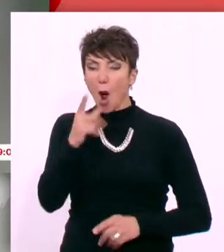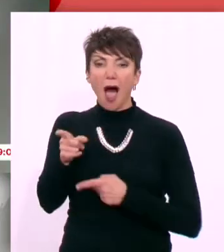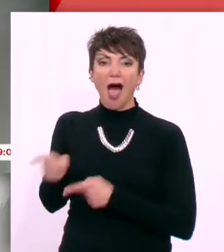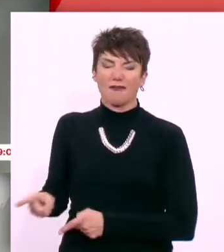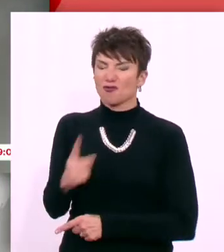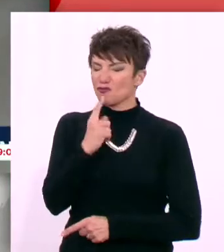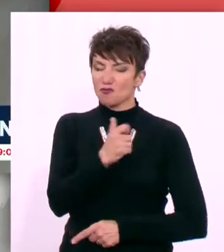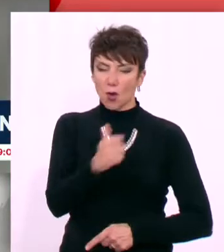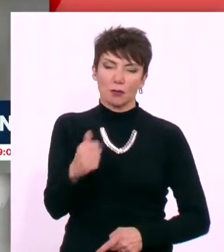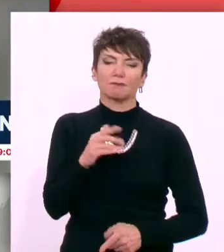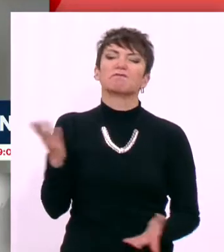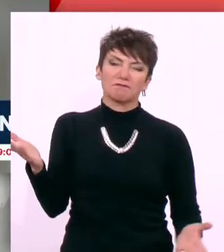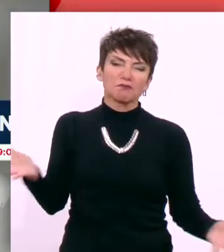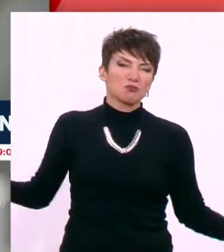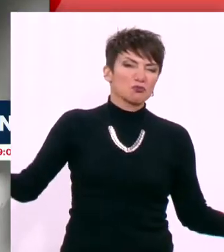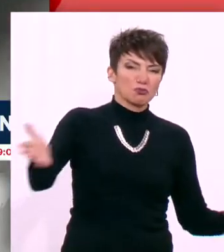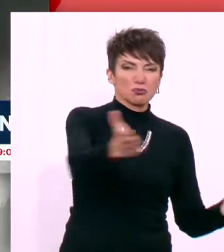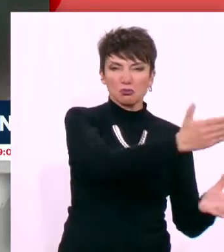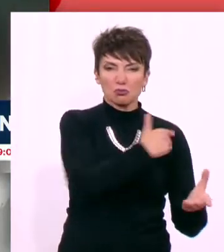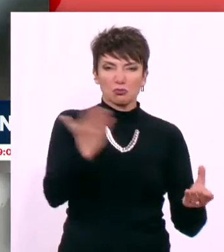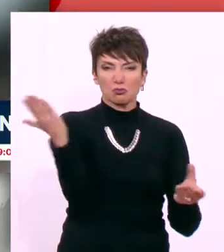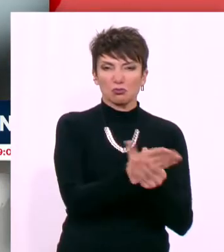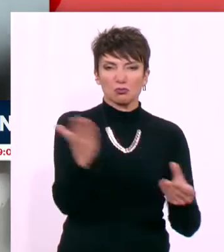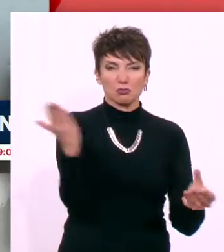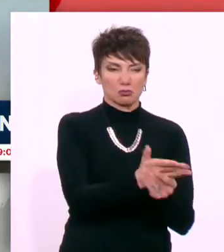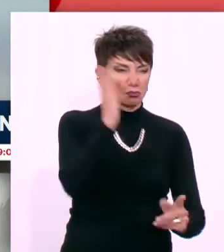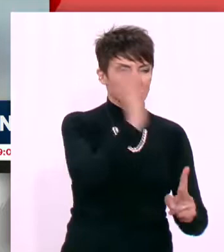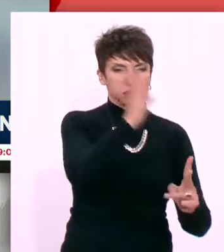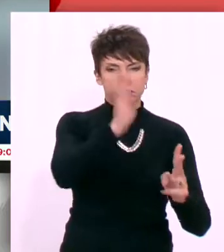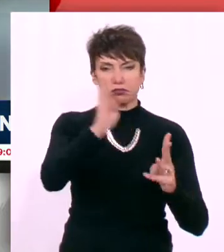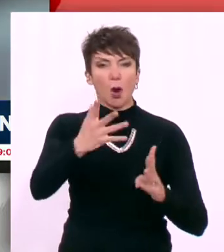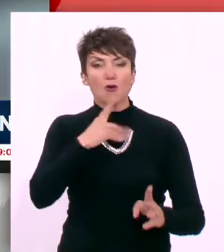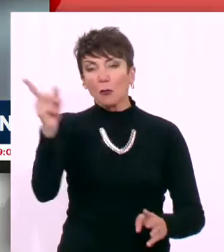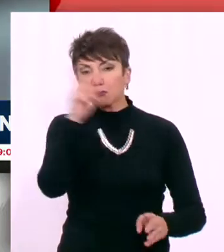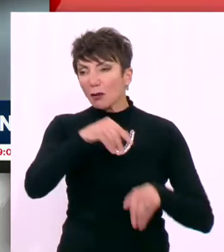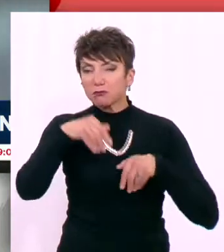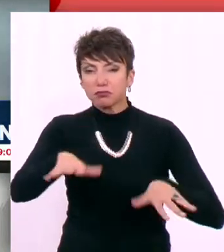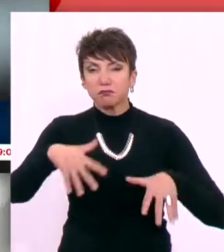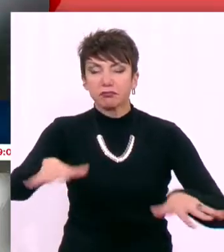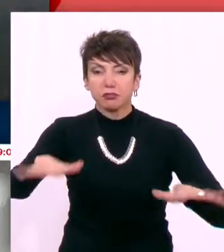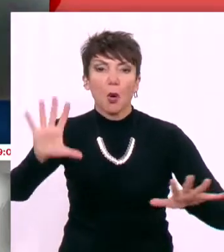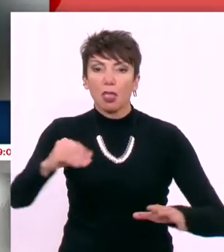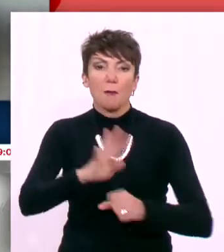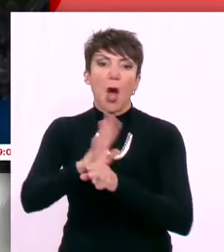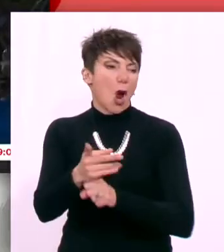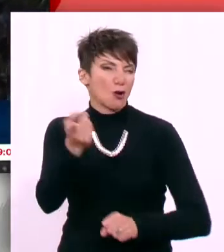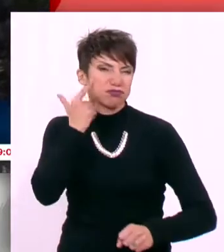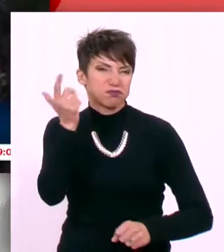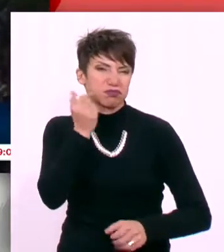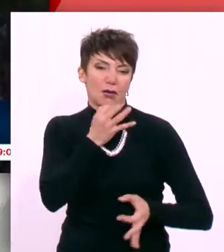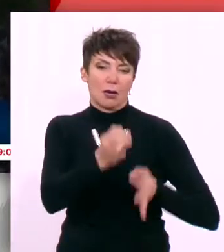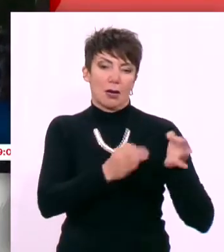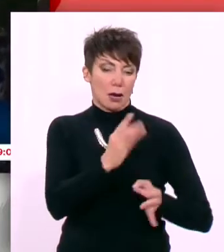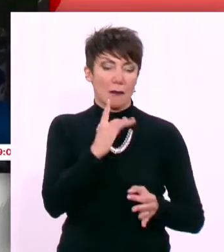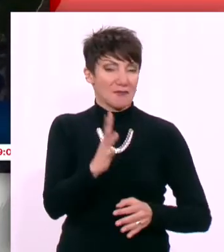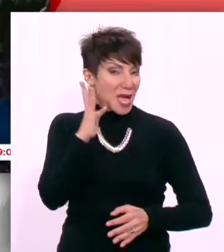Εκατοντάδες δικογραφίες έχουν σχηματιστεί για διασπορά ψευδών ειδήσεων για τον κοροναϊό. Η Εισαγγελία Πρωτοδικών δέχεται καθημερινά μηνύσεις